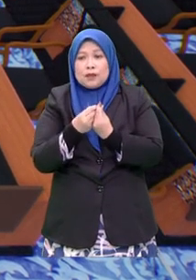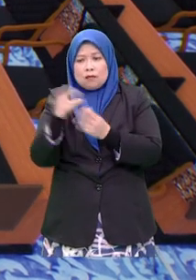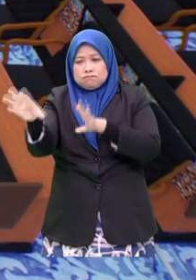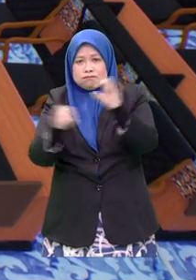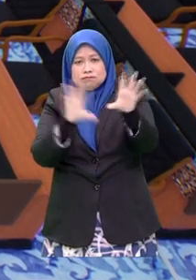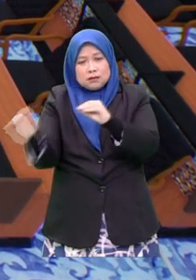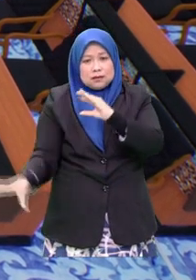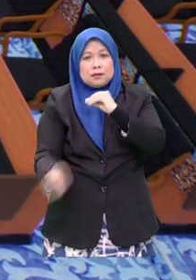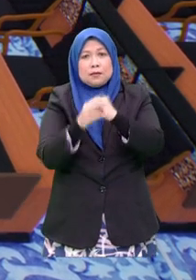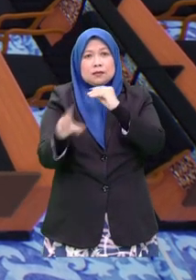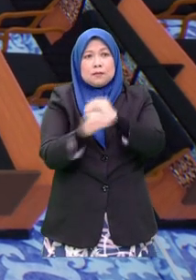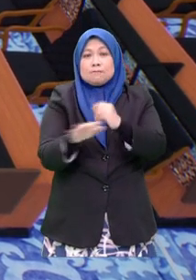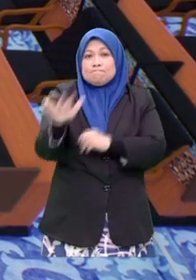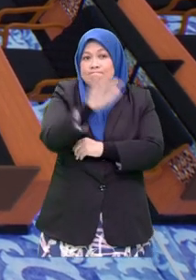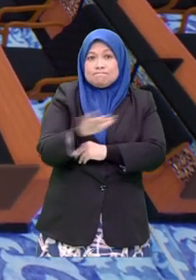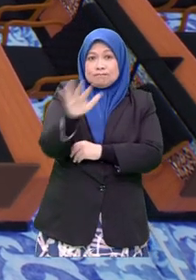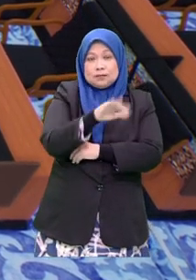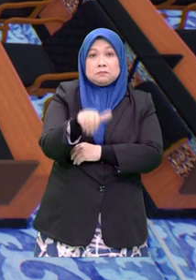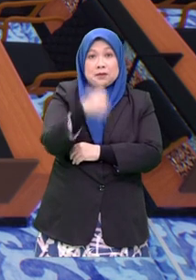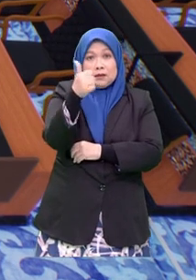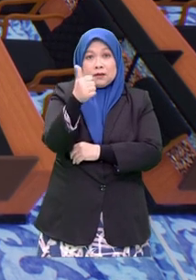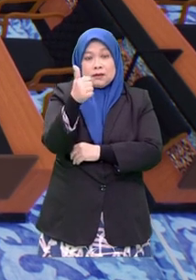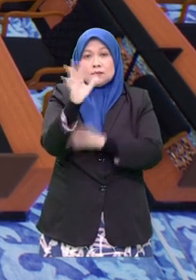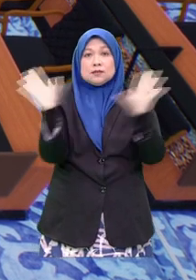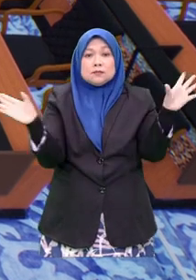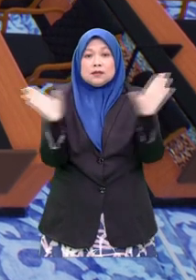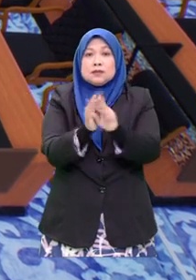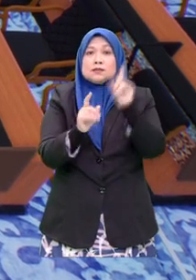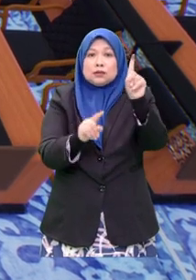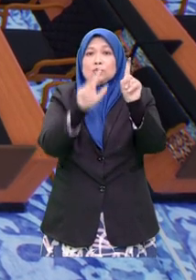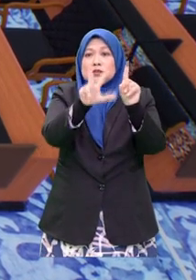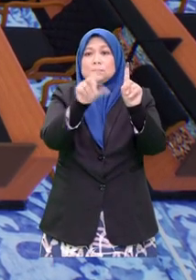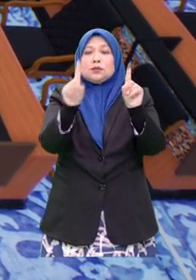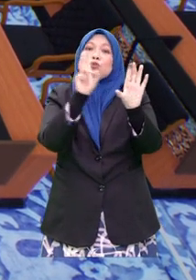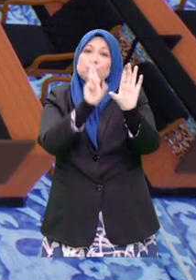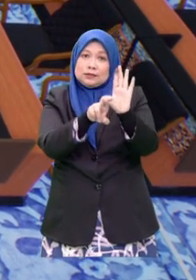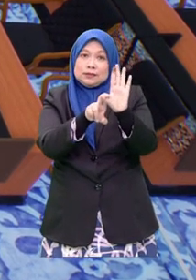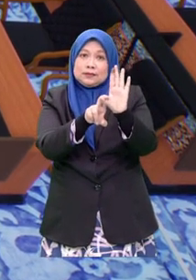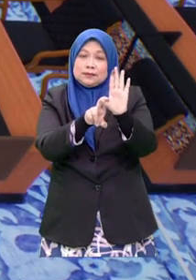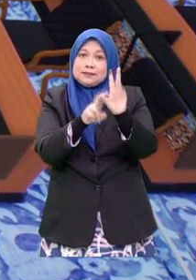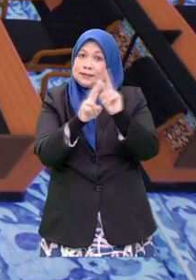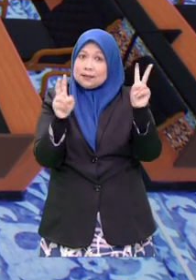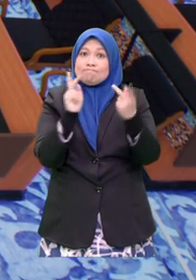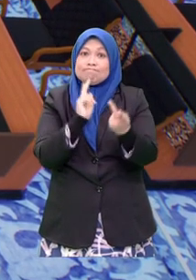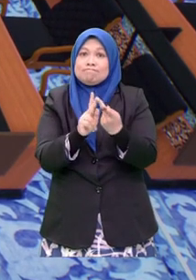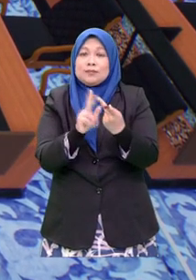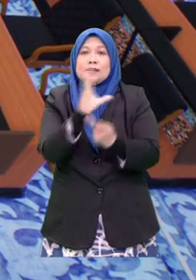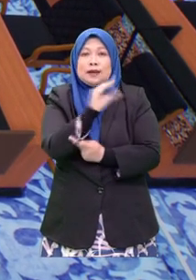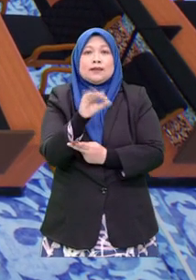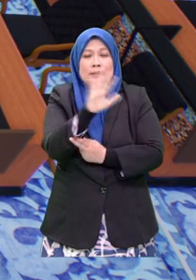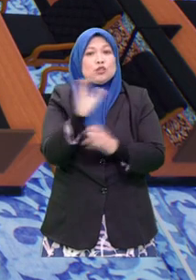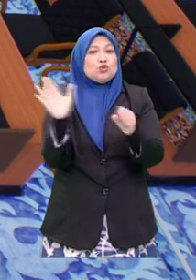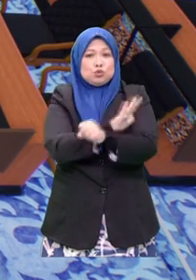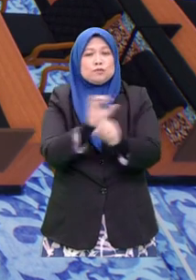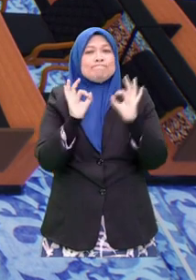kalau kita ambil on block ataupun secara keseruhan kerusi yang mereka menangi, berjumlah 131 kerusi. Sangat signifikan dan